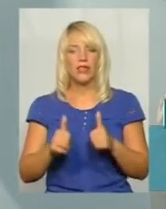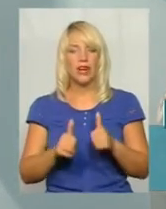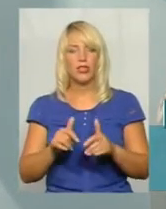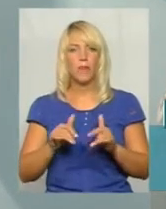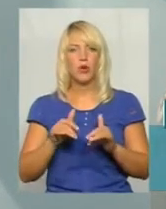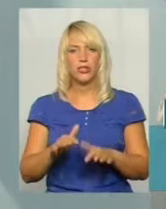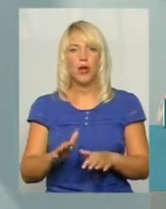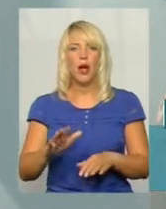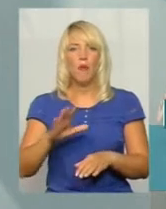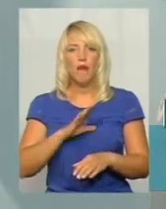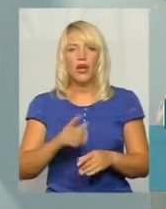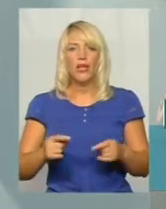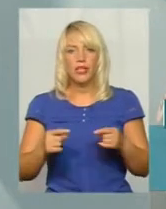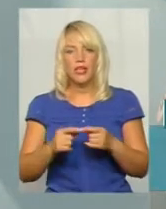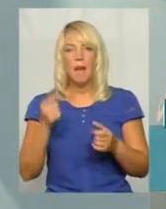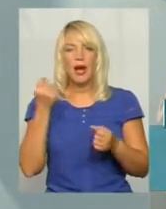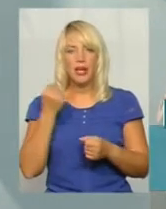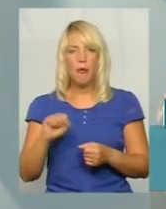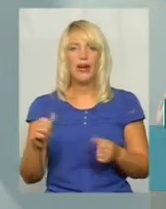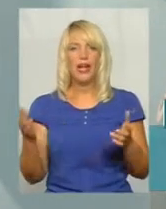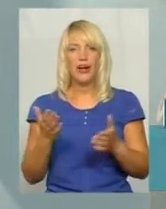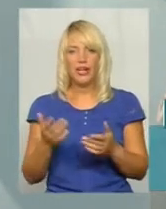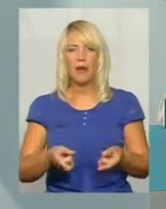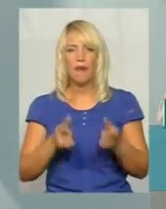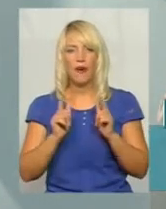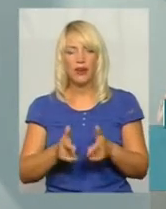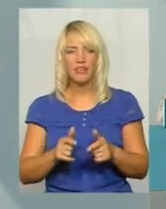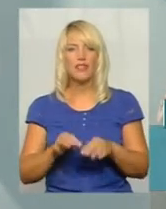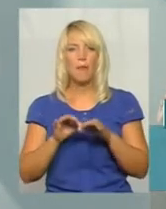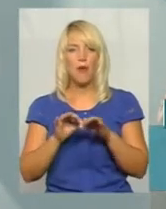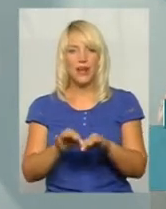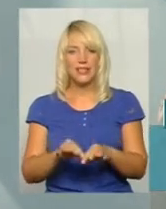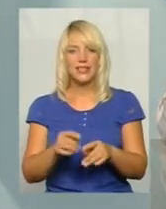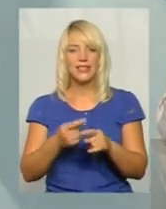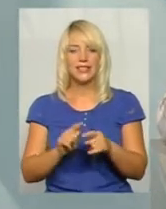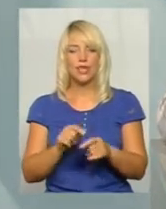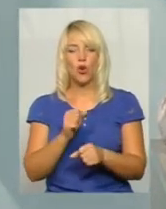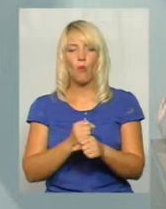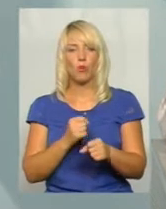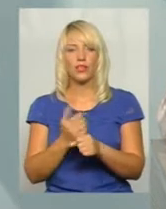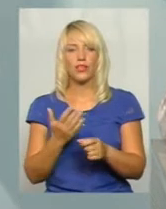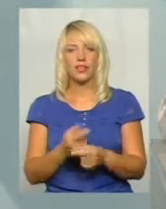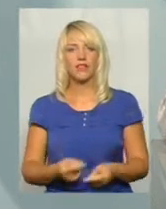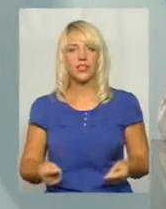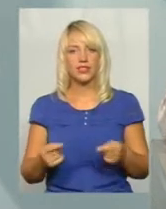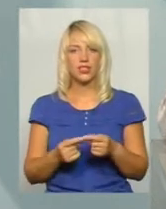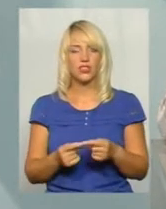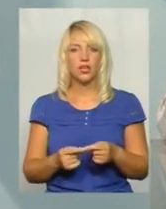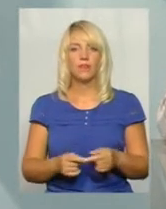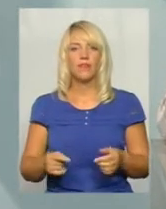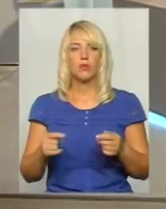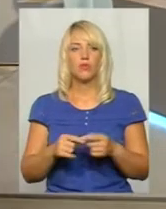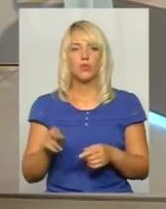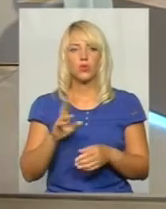процедур був визначений переможець, який погодився провести ті роботи, які визначені відповідно до